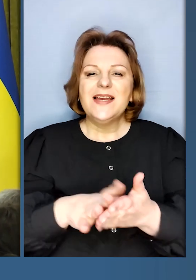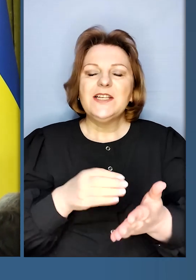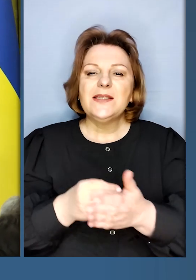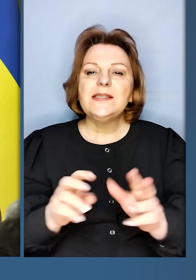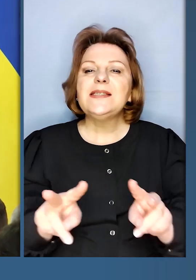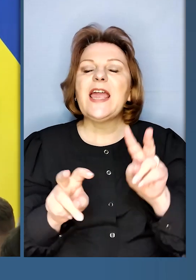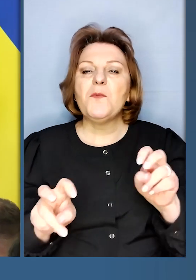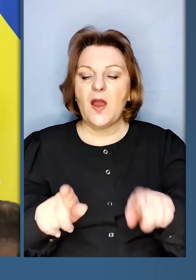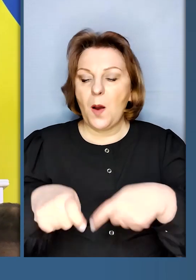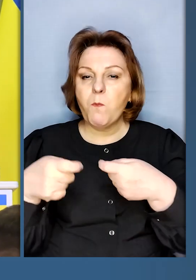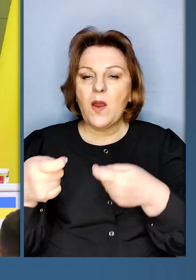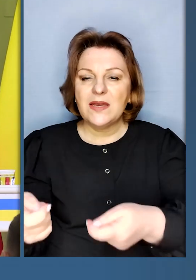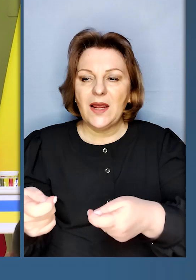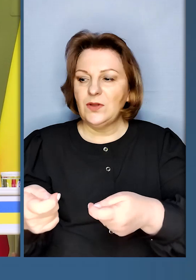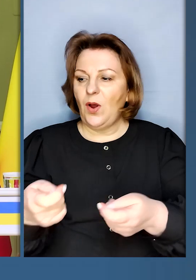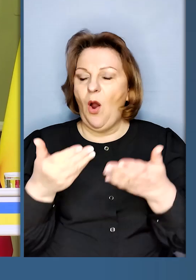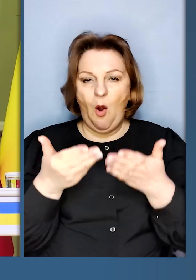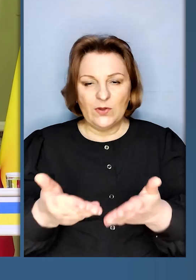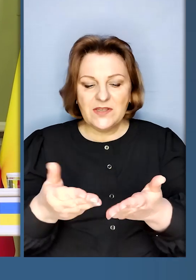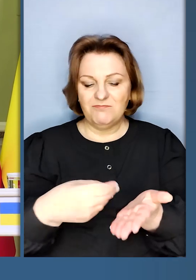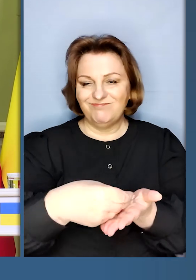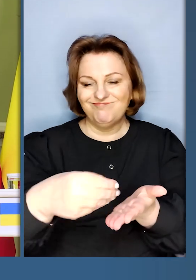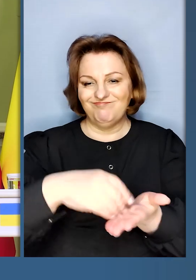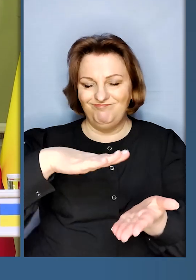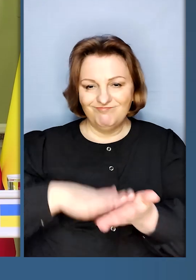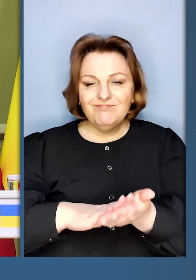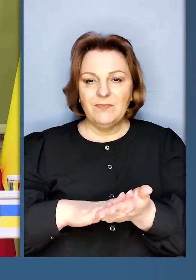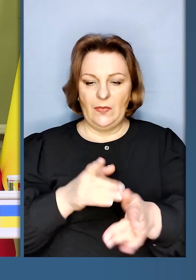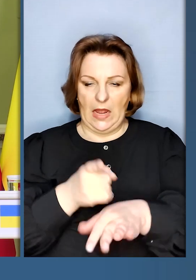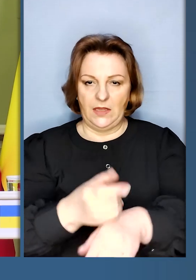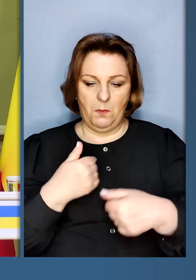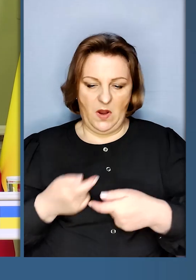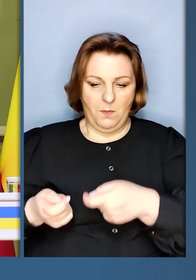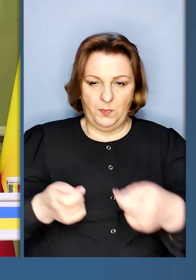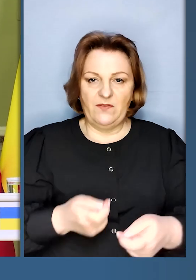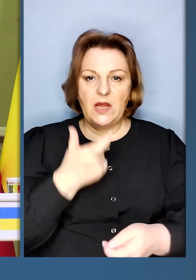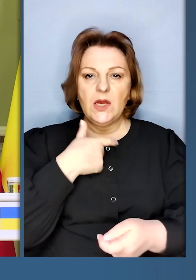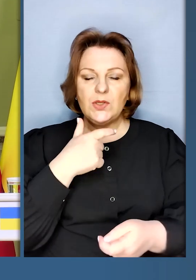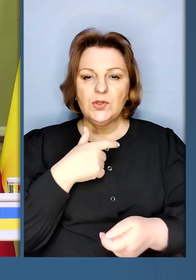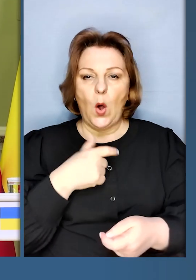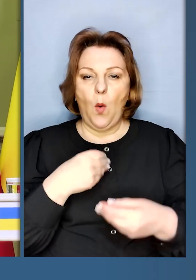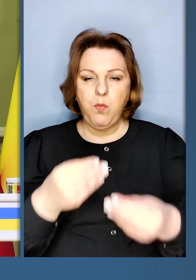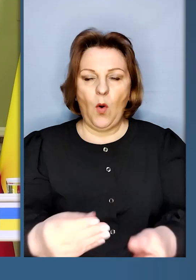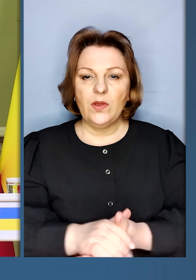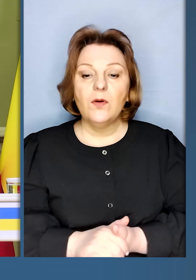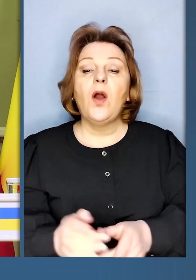символічно передаю оці танки, які ми привезли сьогодні з собою